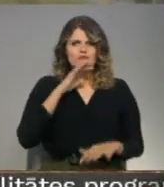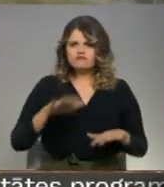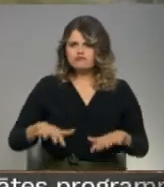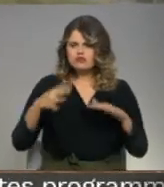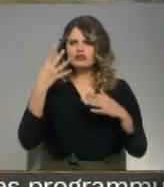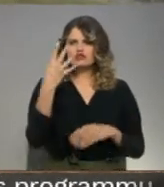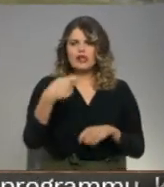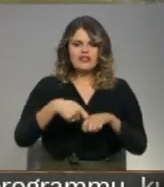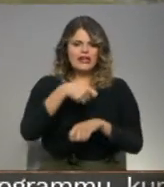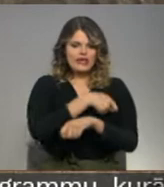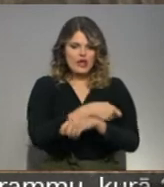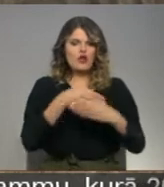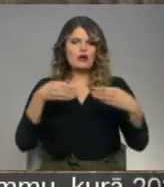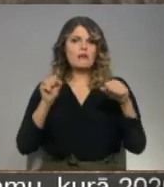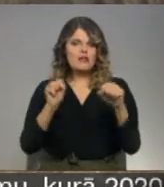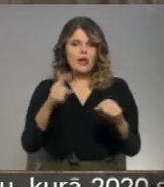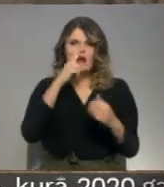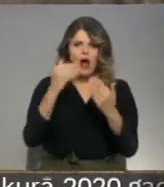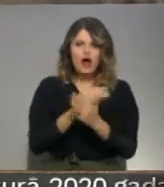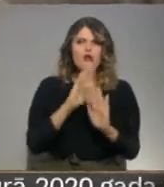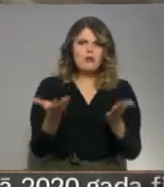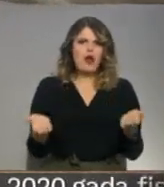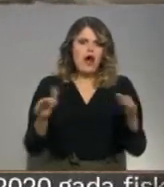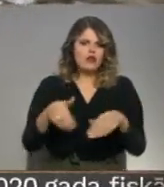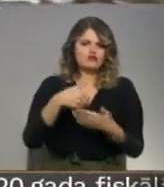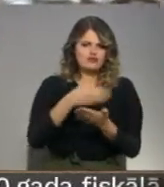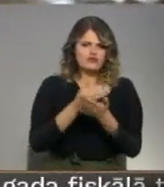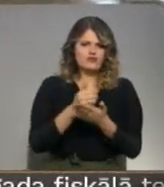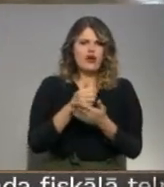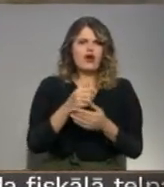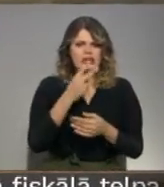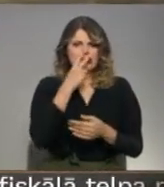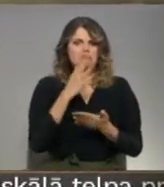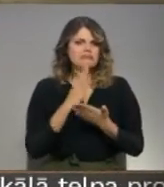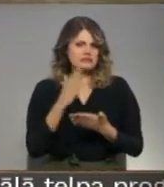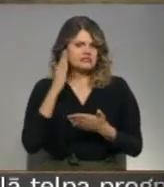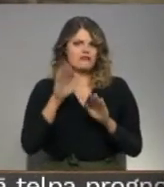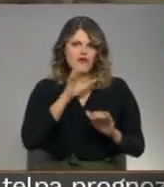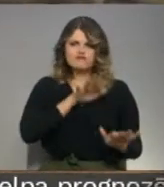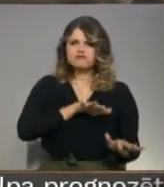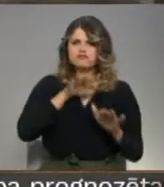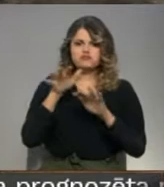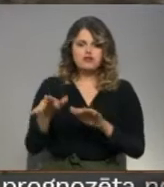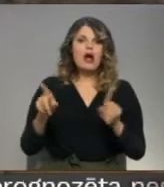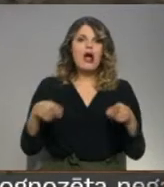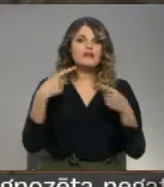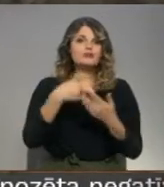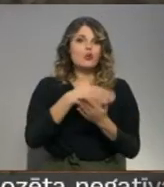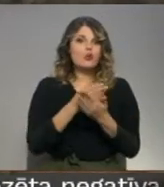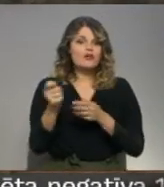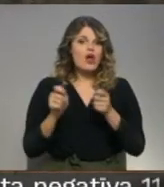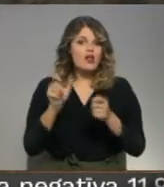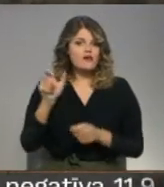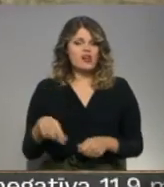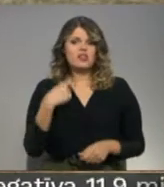4 km dambja atjaunoti, bet atlikusī daļa joprojām rada aplūšanas risku. Attīstības nodējas vadītājas tāst, ka